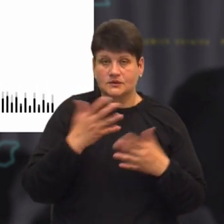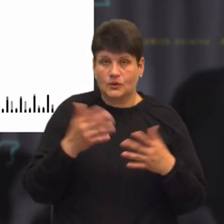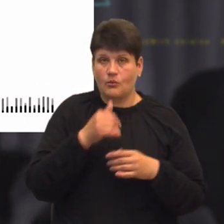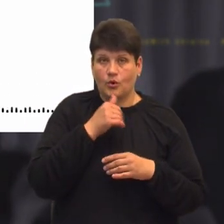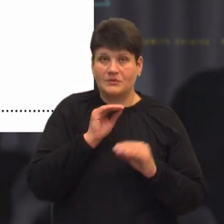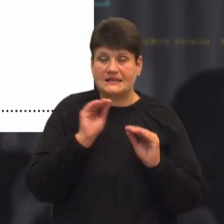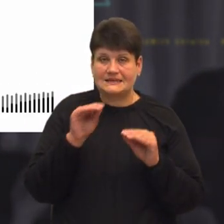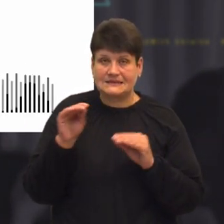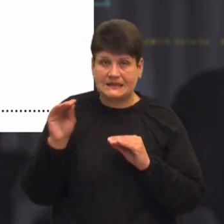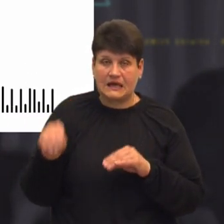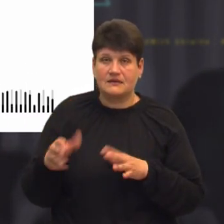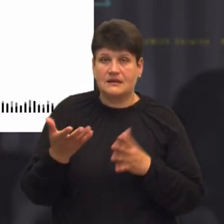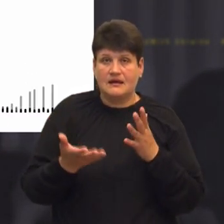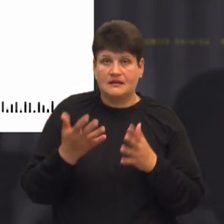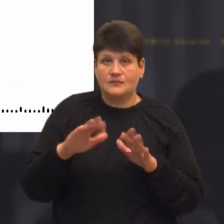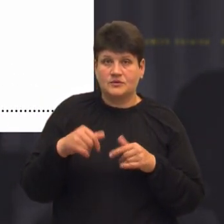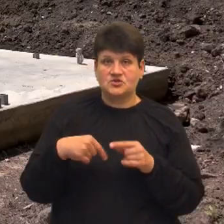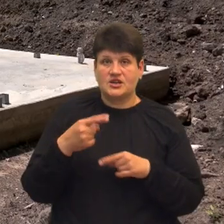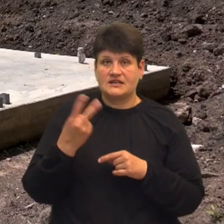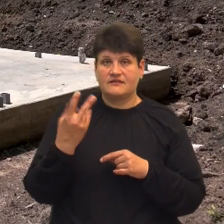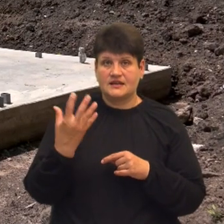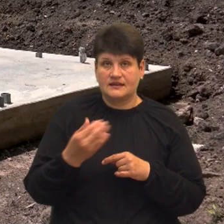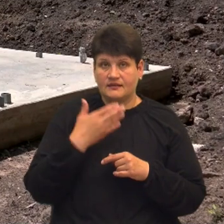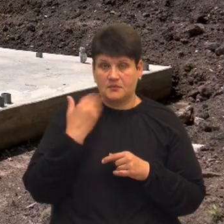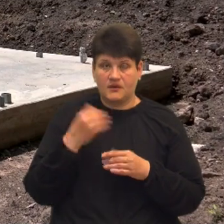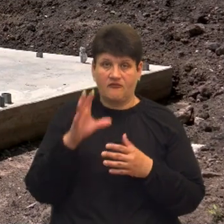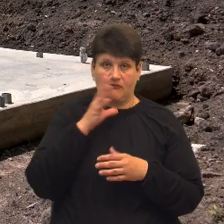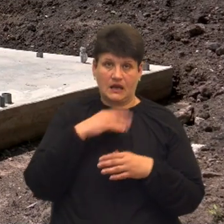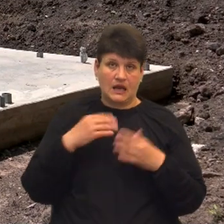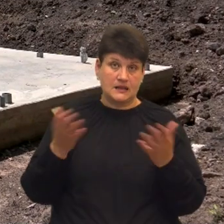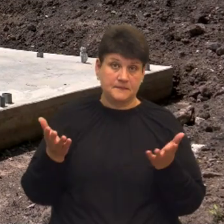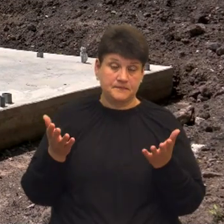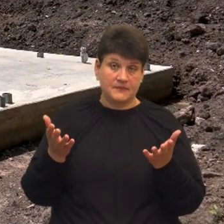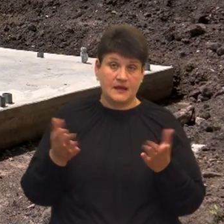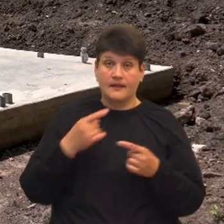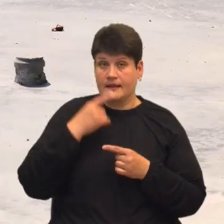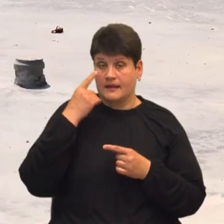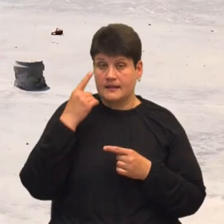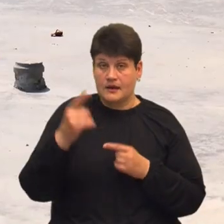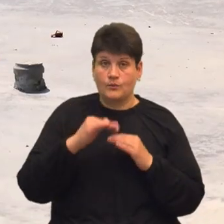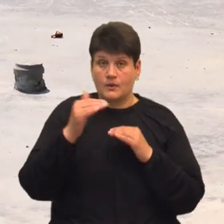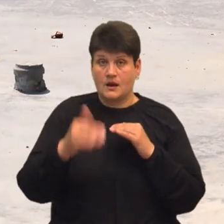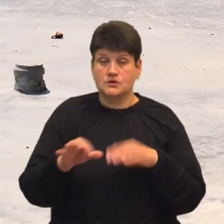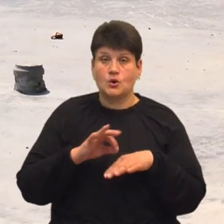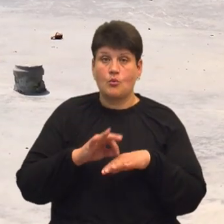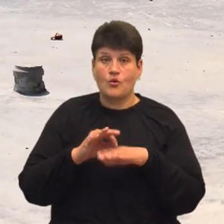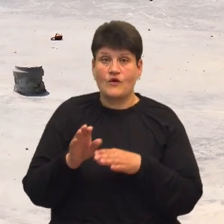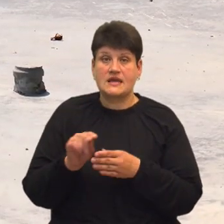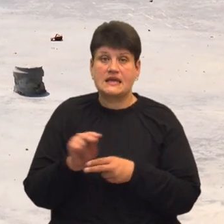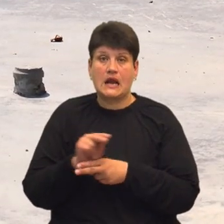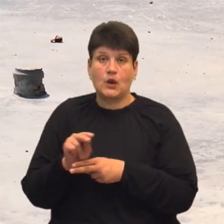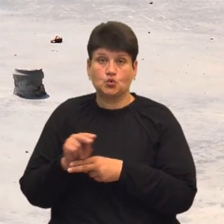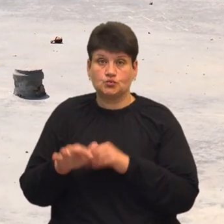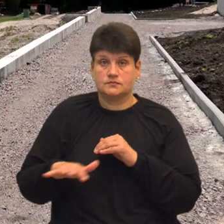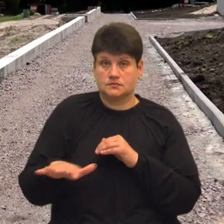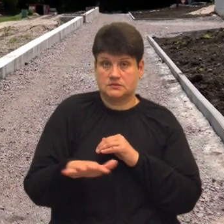ми ставили там рощини, але приходимо через два дня і просто покрали. Зараз на Дальньому пляжі проводять реконструкцію припляжної ділянки. На це